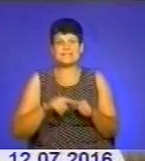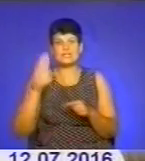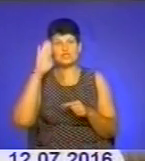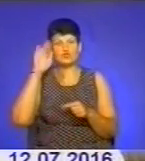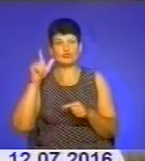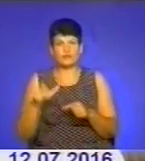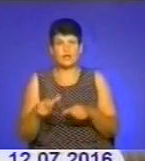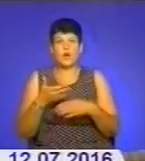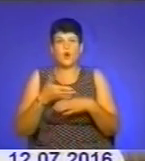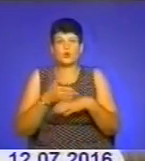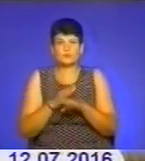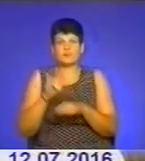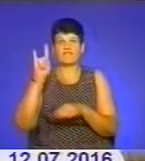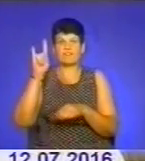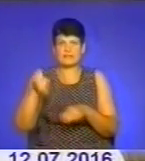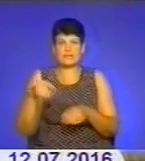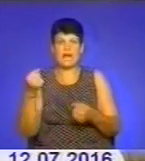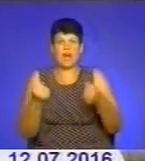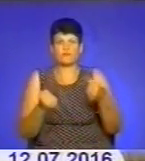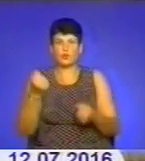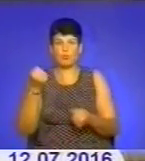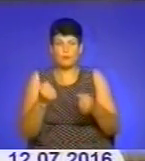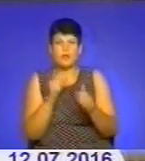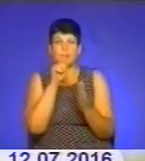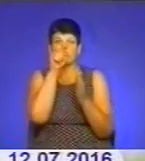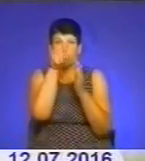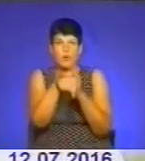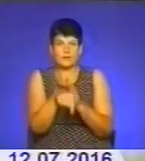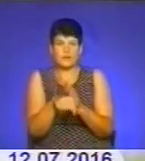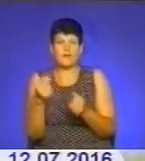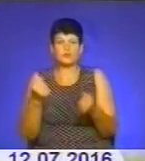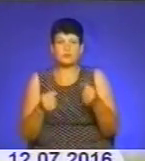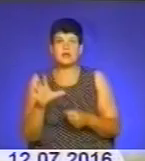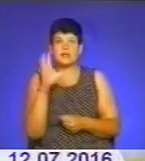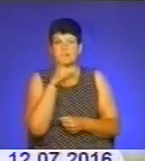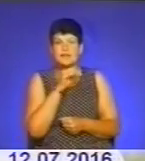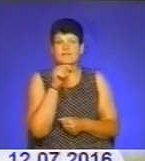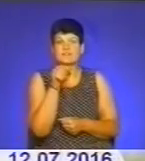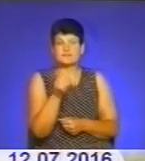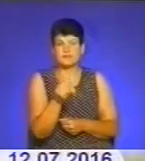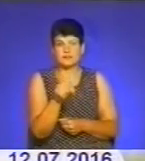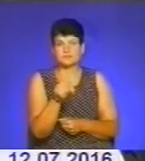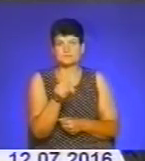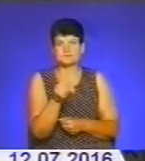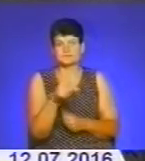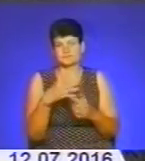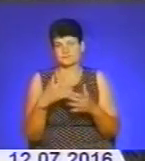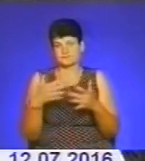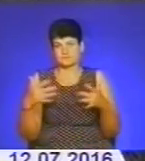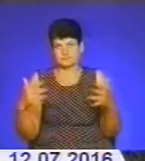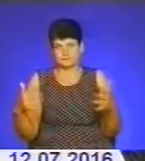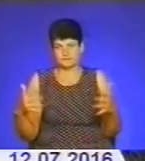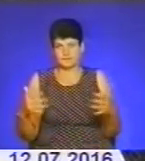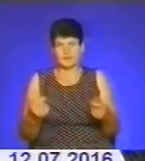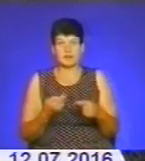розбиття вікон автомобілів проникав в автомобіль та викрадав звіти речі потерпілих. На